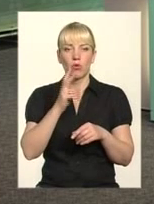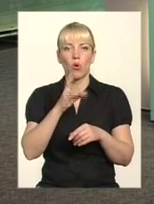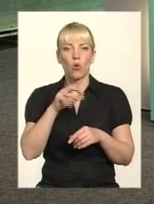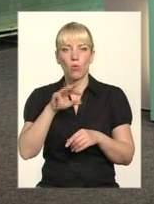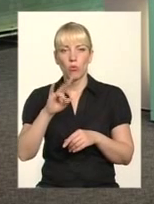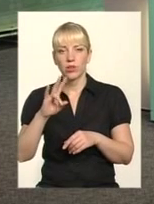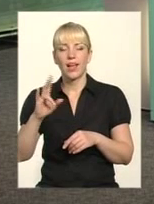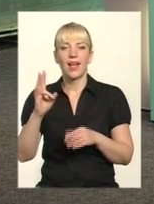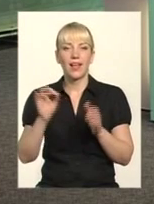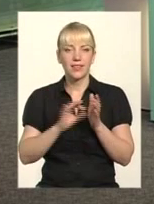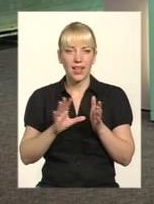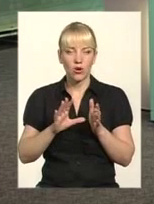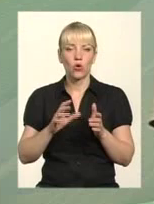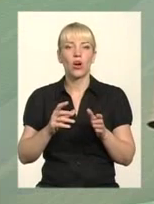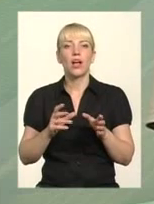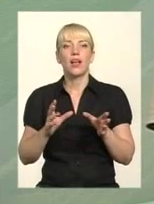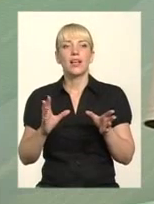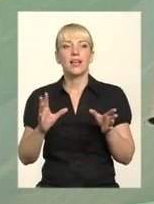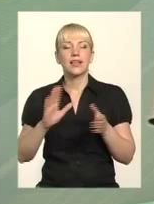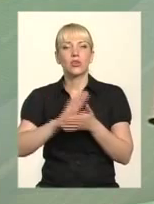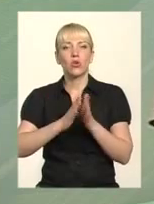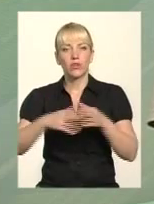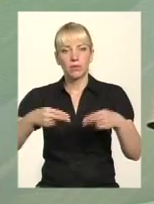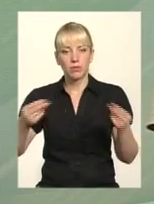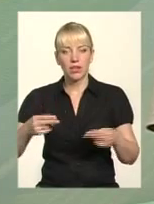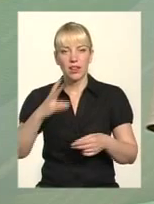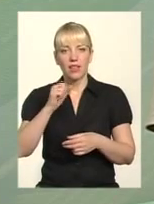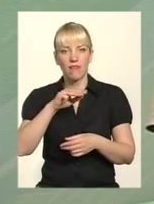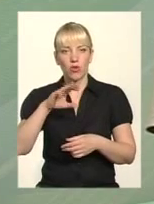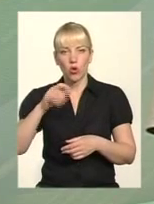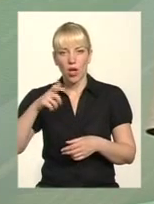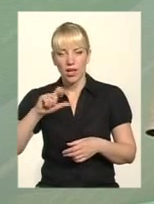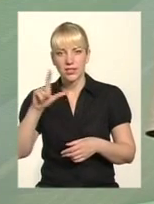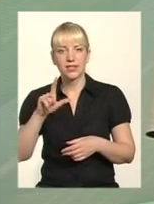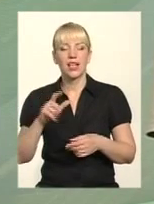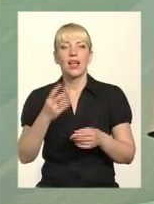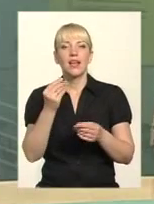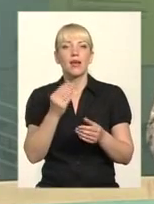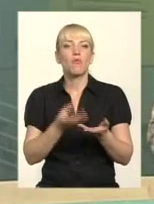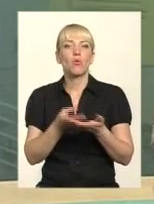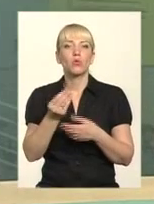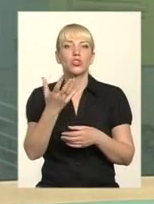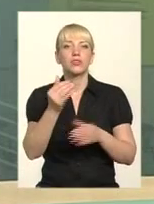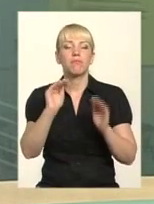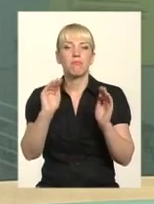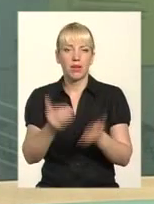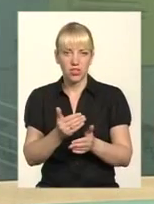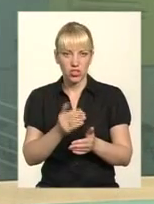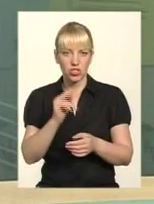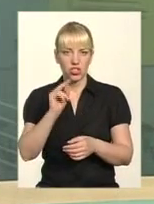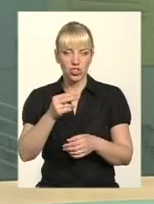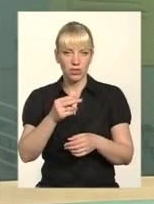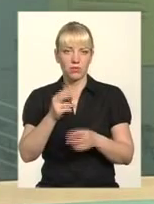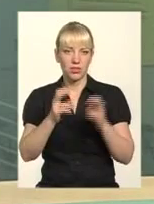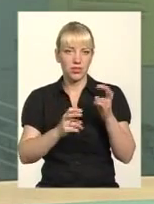оплачує як населенню, даже менше, ніж населенню, кошти. Скажіть, якщо говорити